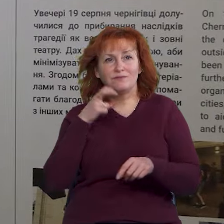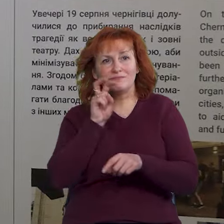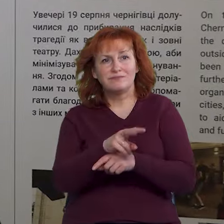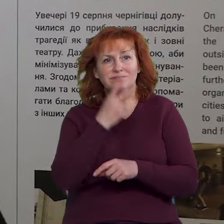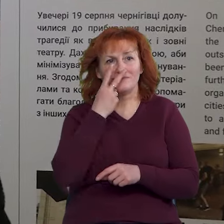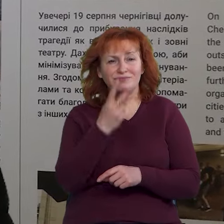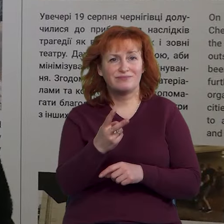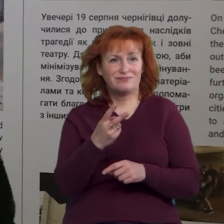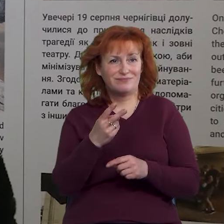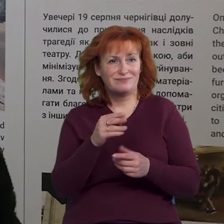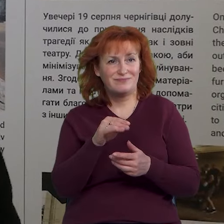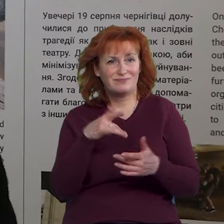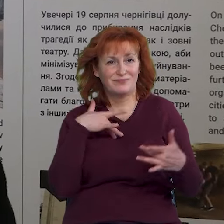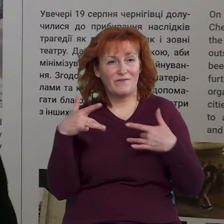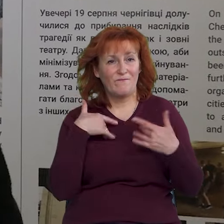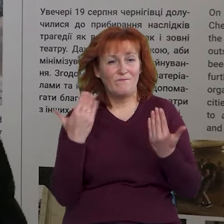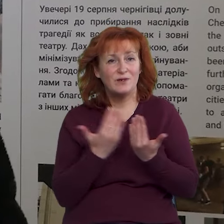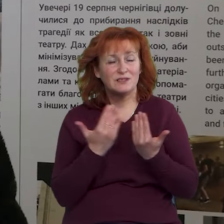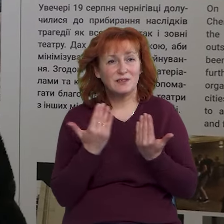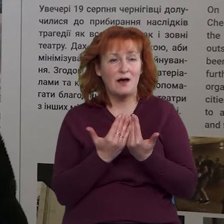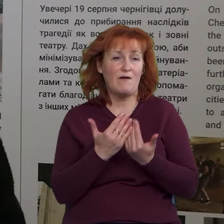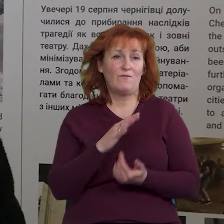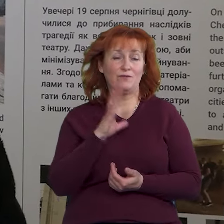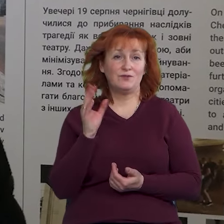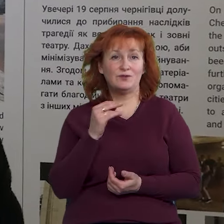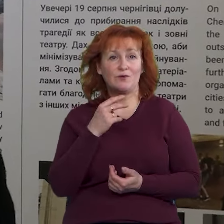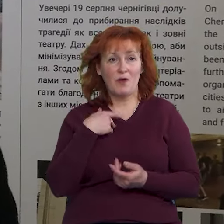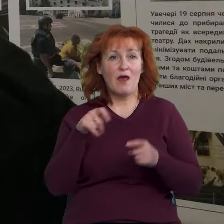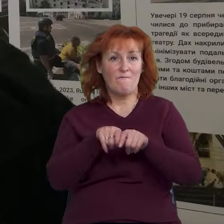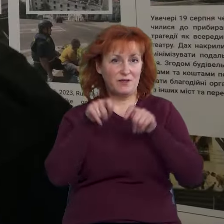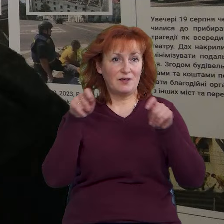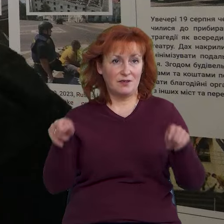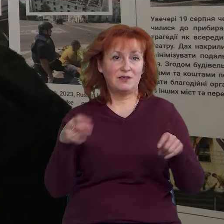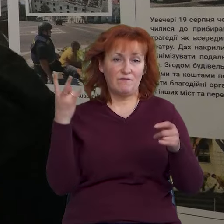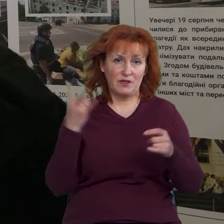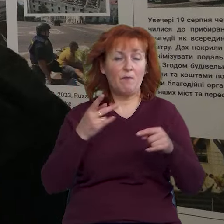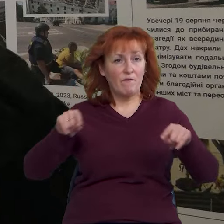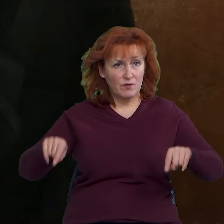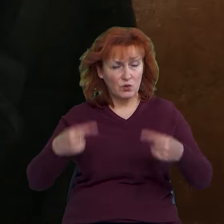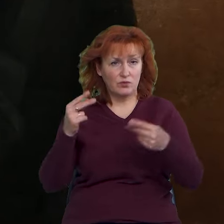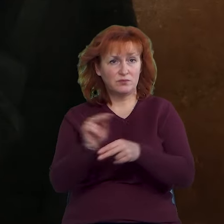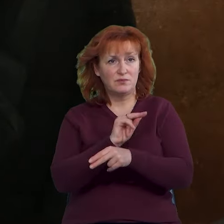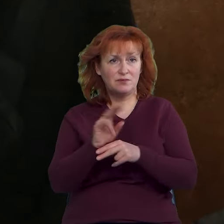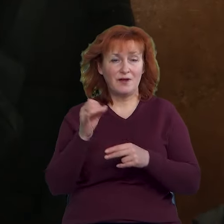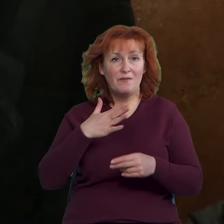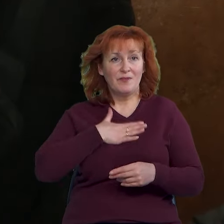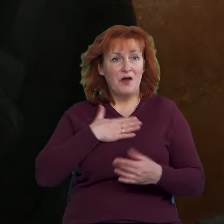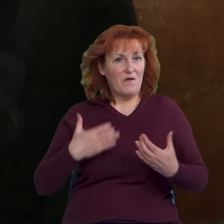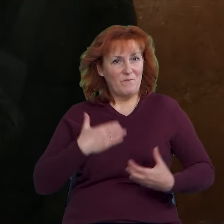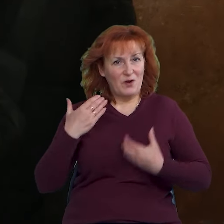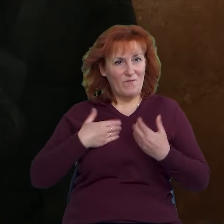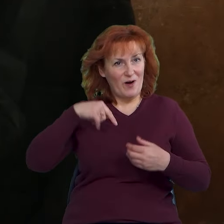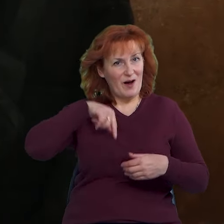драматичний театр і насолодитися атмосферою і виставою, відкриттям. Треба відроджувати правильно. Дуже велике хвилювання.